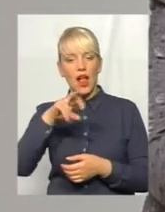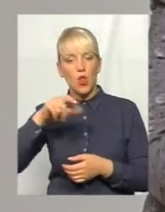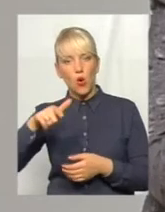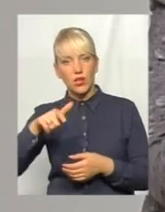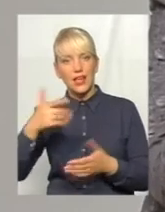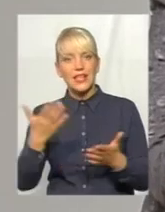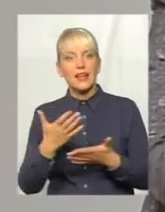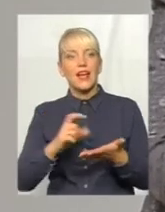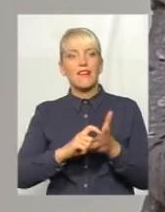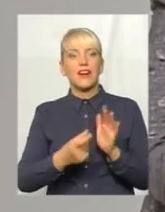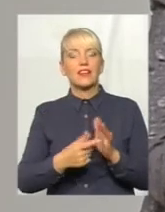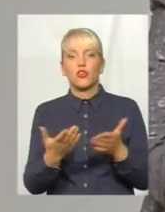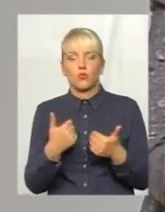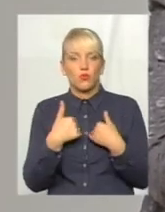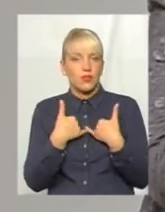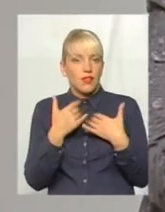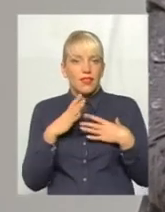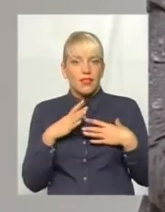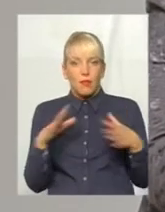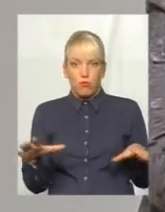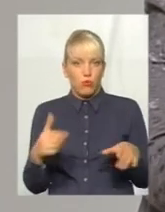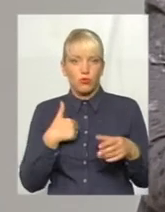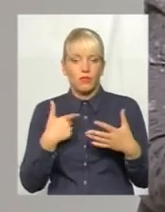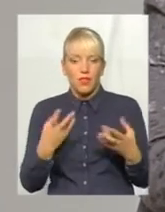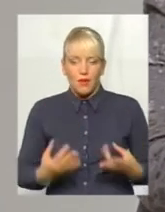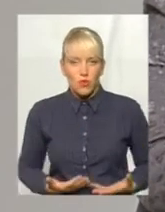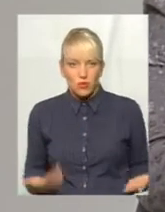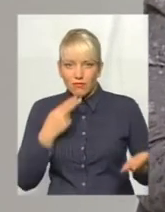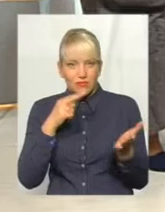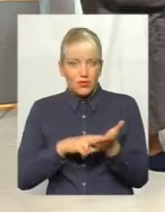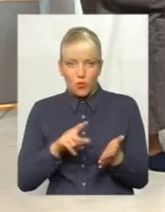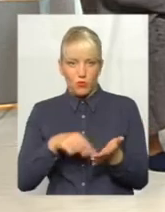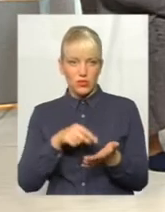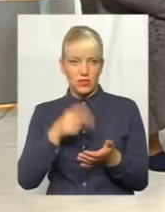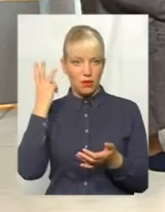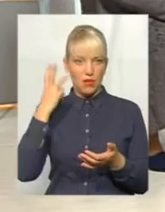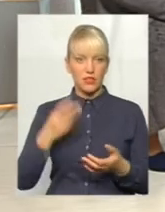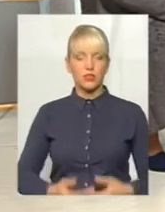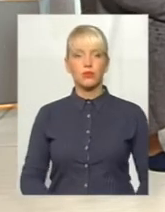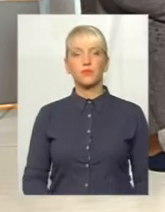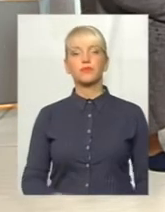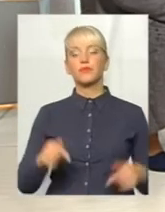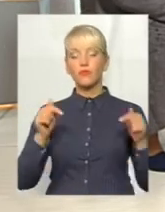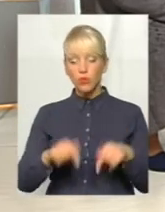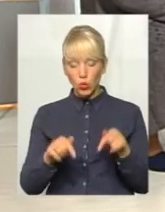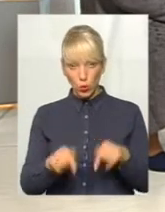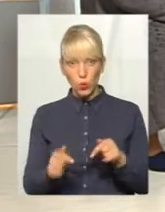залог якоїсь квартири, якої ми не мали і не проживали. Уважаю, в місті самому Хмельничково. Валентина, тут виникає питання.